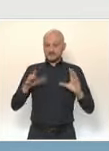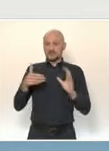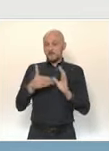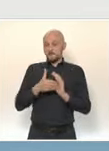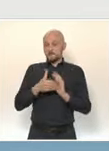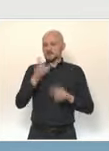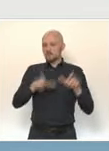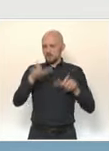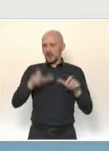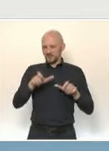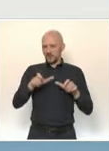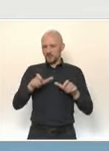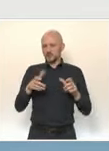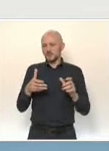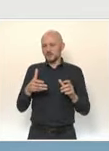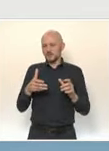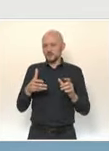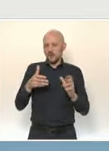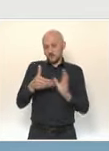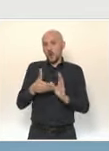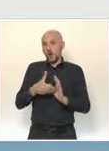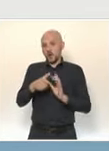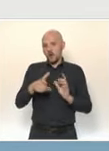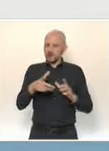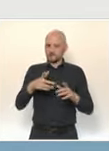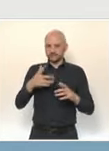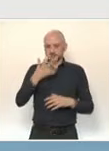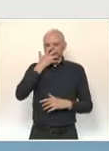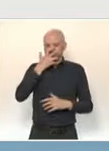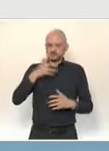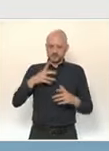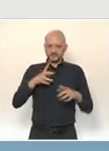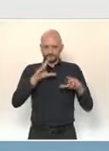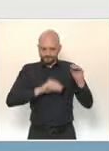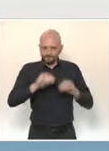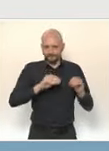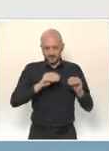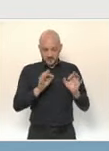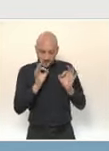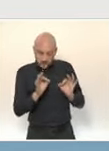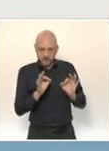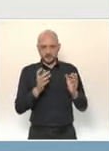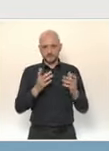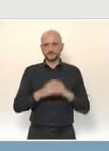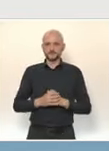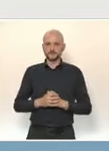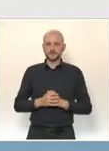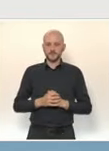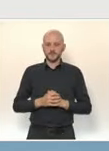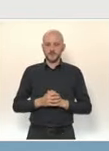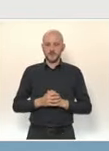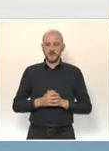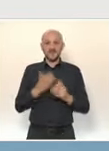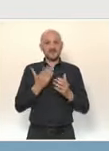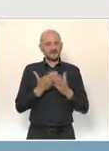critiques, dont 6 000, c'est-à-dire près de 80 %, sont touchés par la Covid. Nous faisons face à cette situation